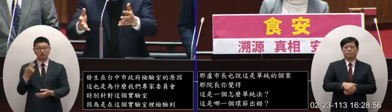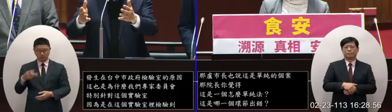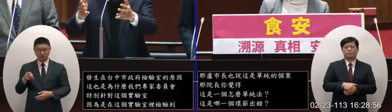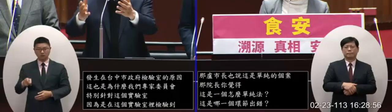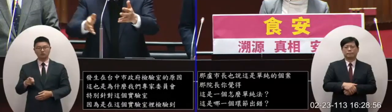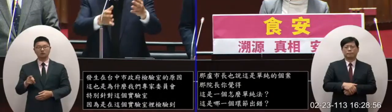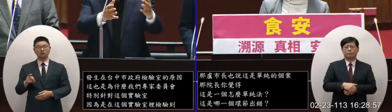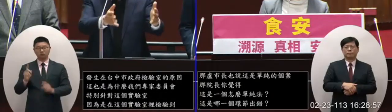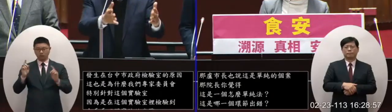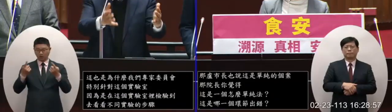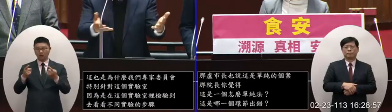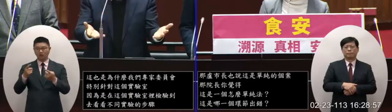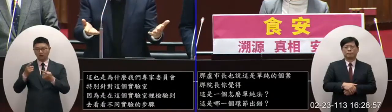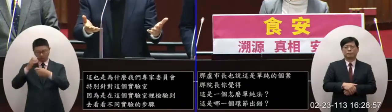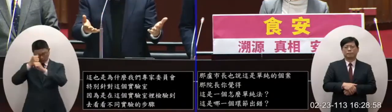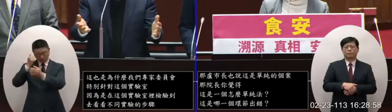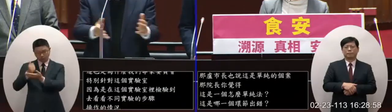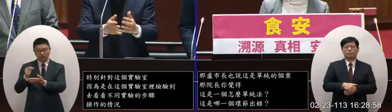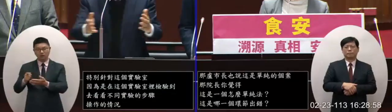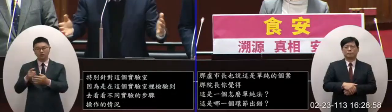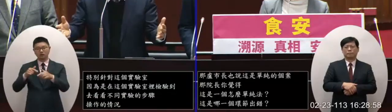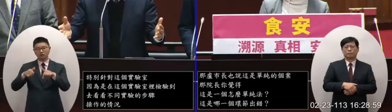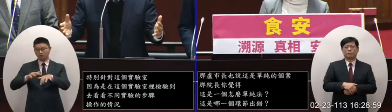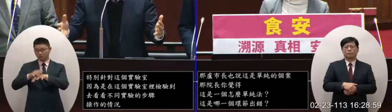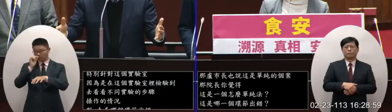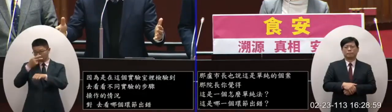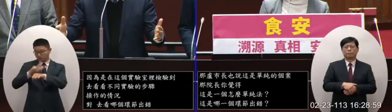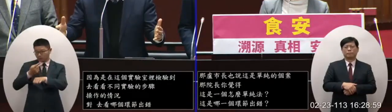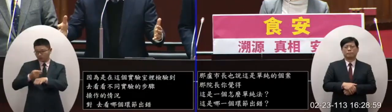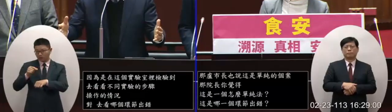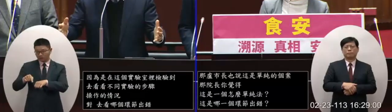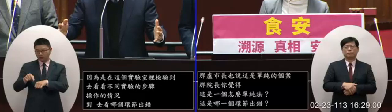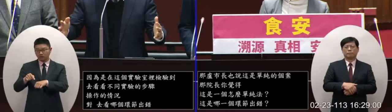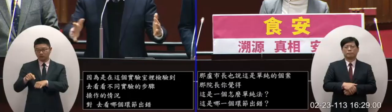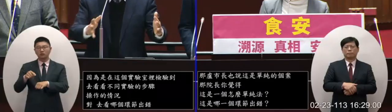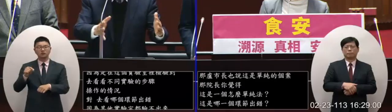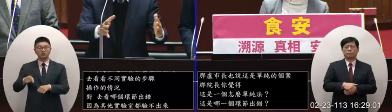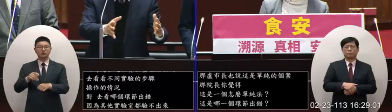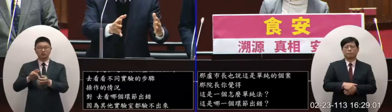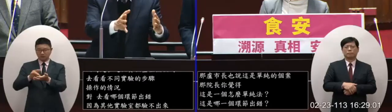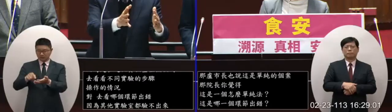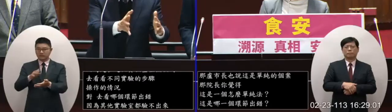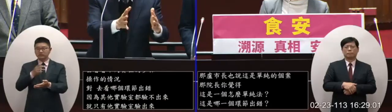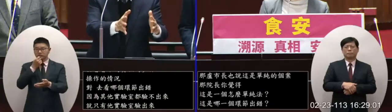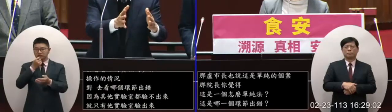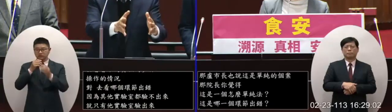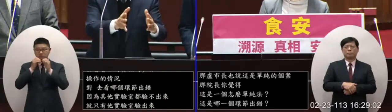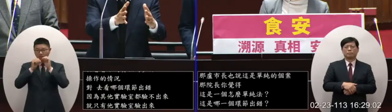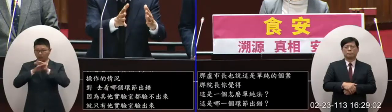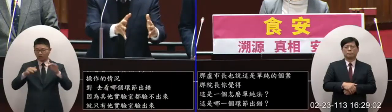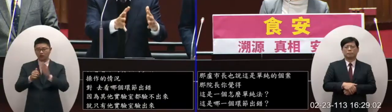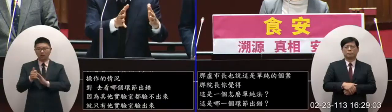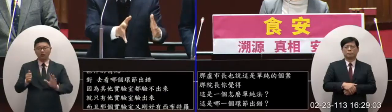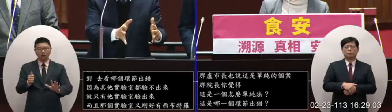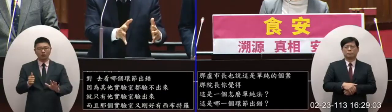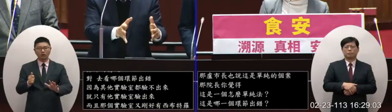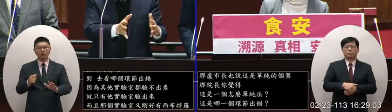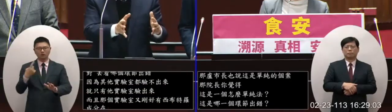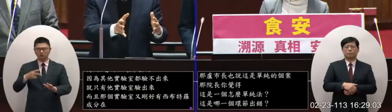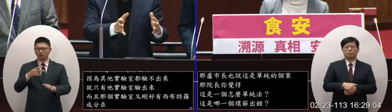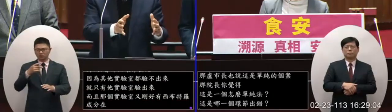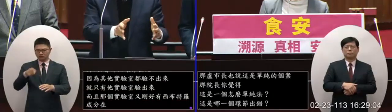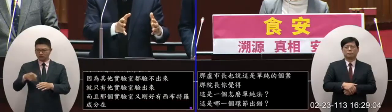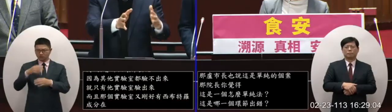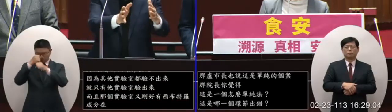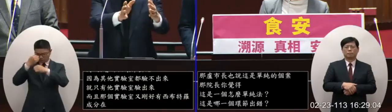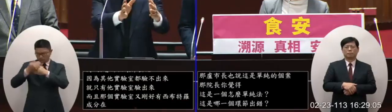有西布特羅的成分在所以這個本來就是食安為了要精進檢驗的方法操作的步驟